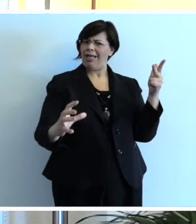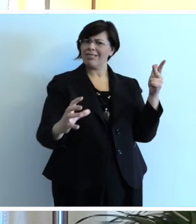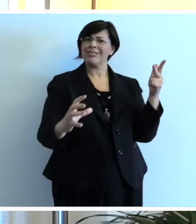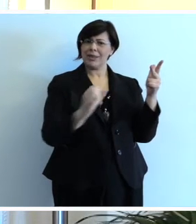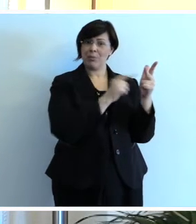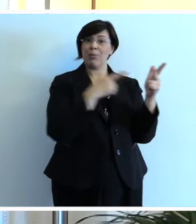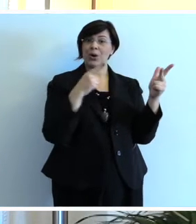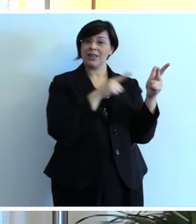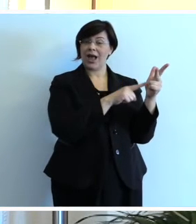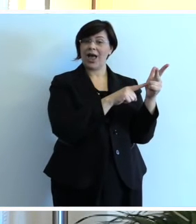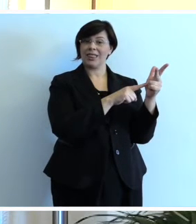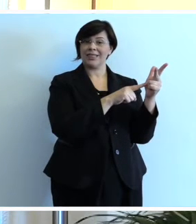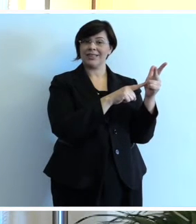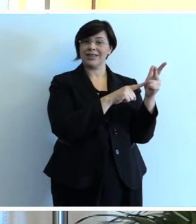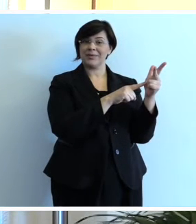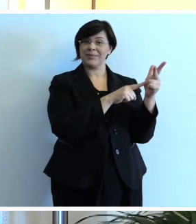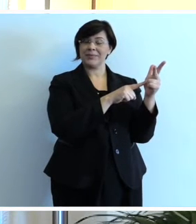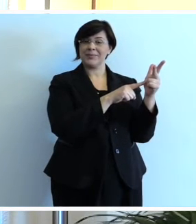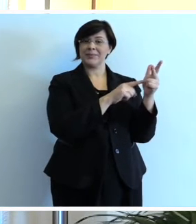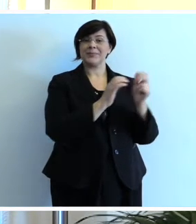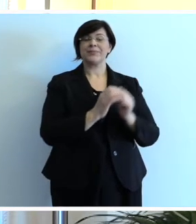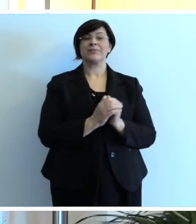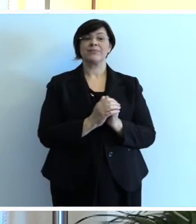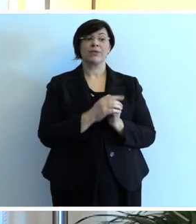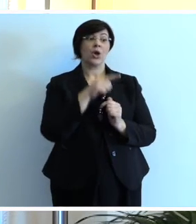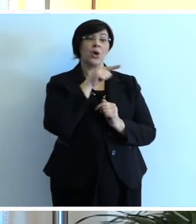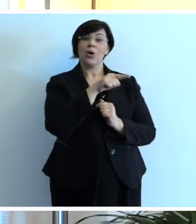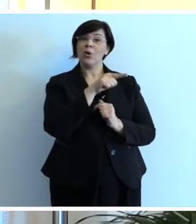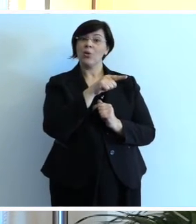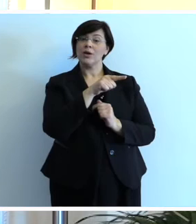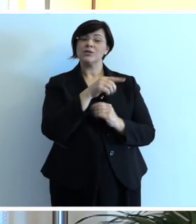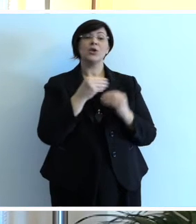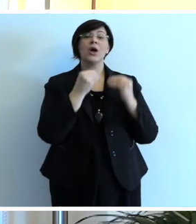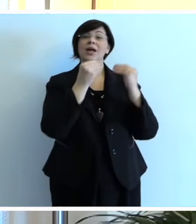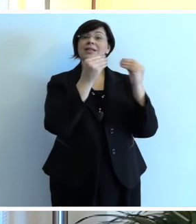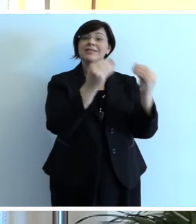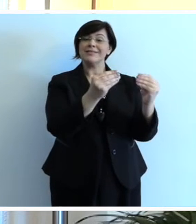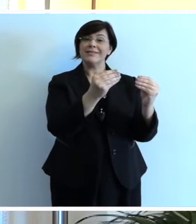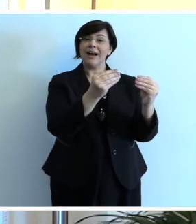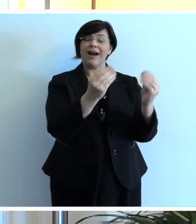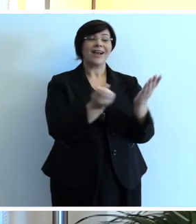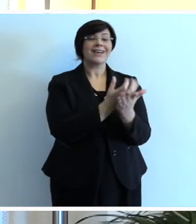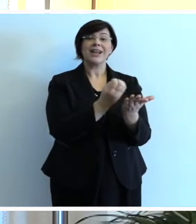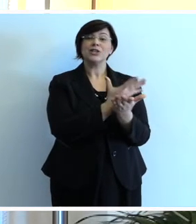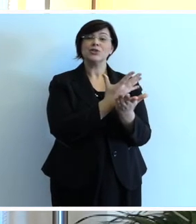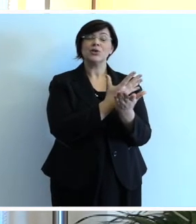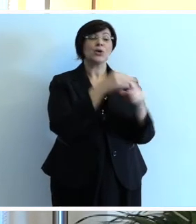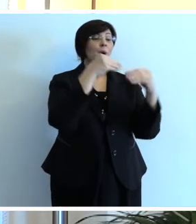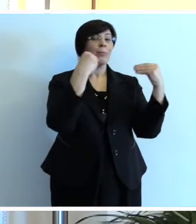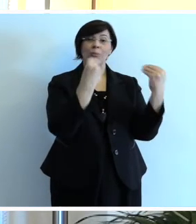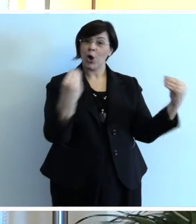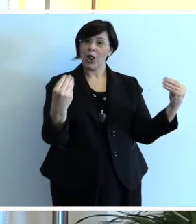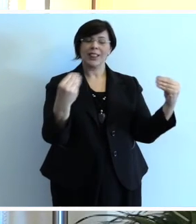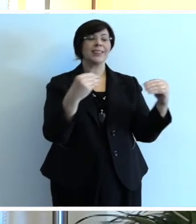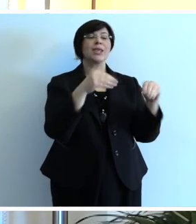Conti, e altre realtà importanti, ex Olcese, eccetera. Tutto questo porterà alla creazione di